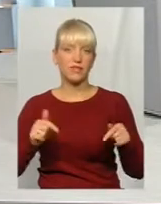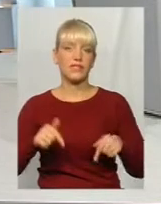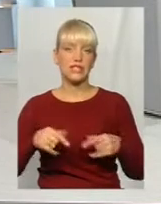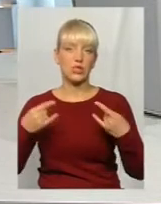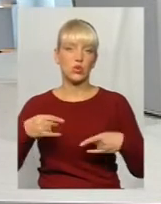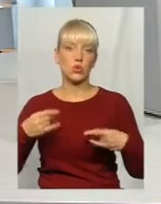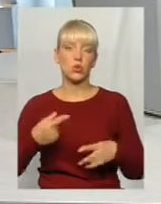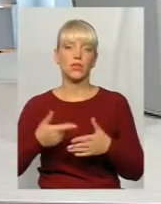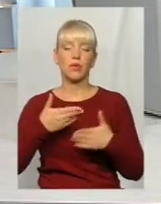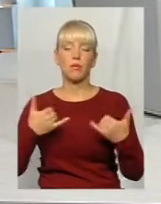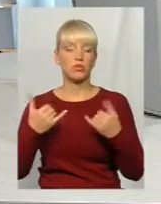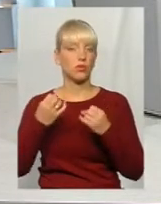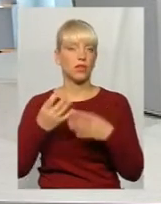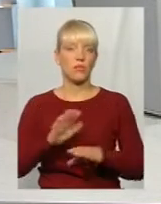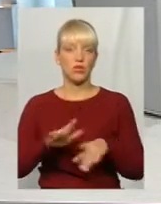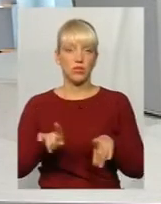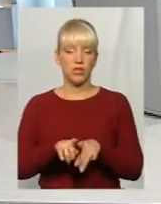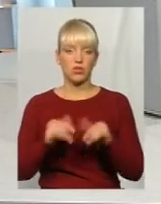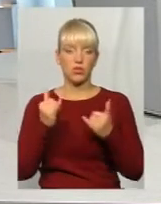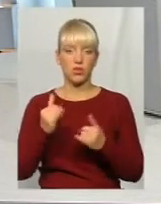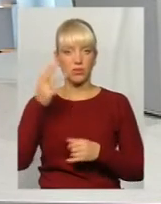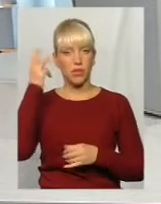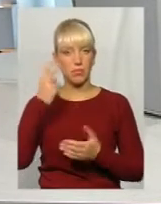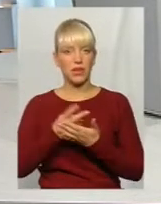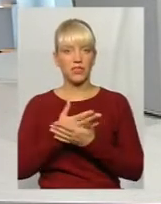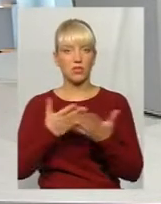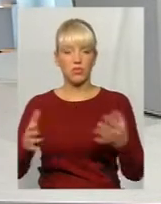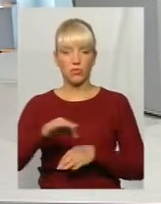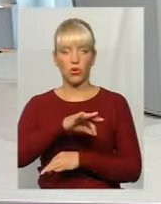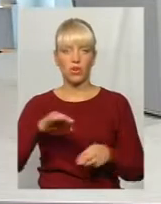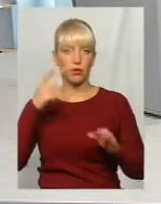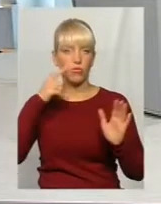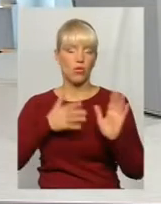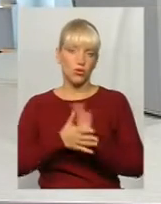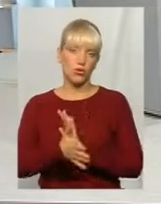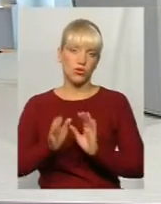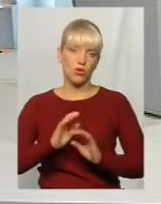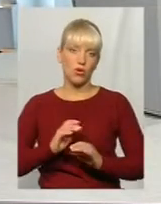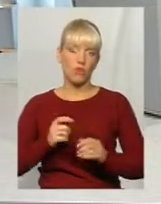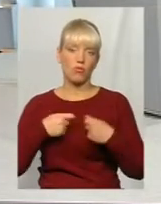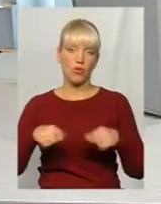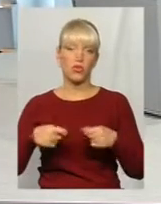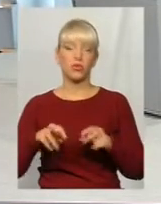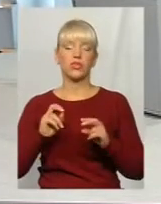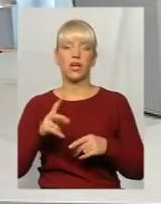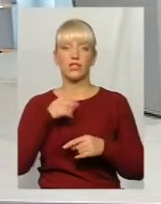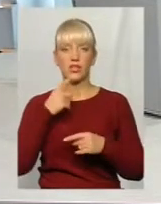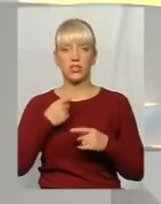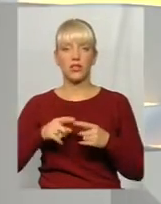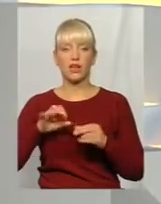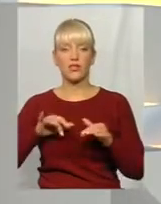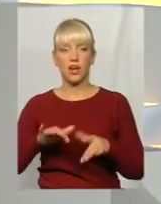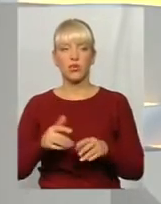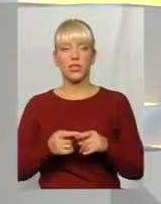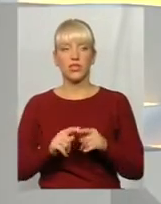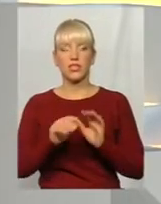сьогодні тут не просто так. Сьогодні у Хмельницькому презентували проєкт «Прозоро продажі». І, як зазначалось на заході, це